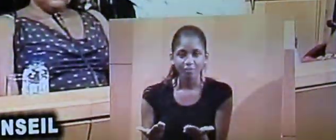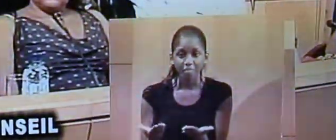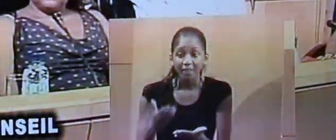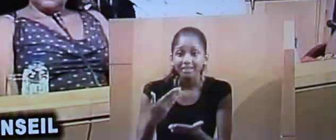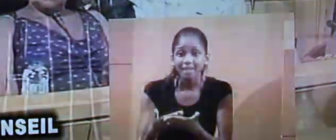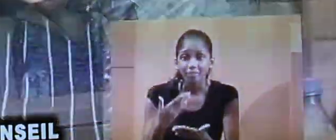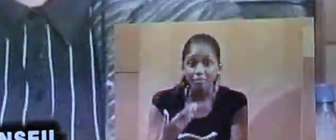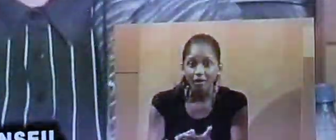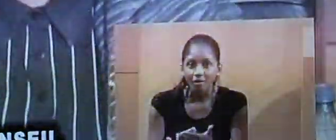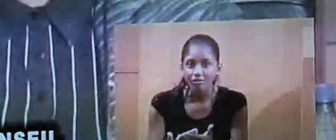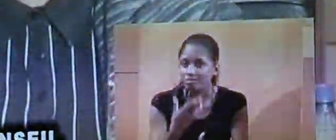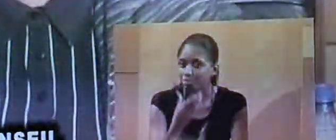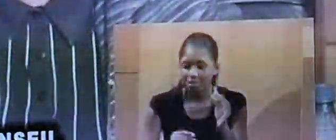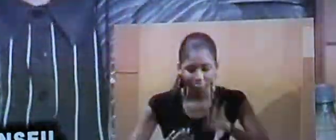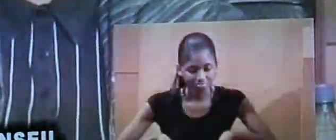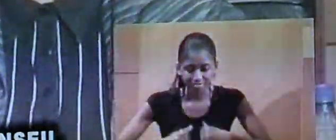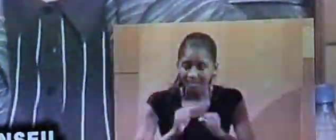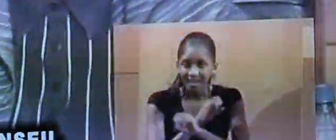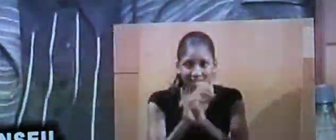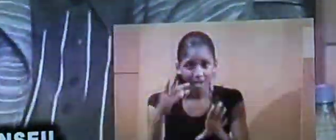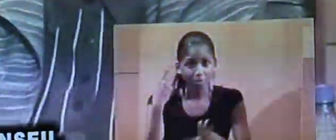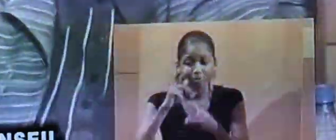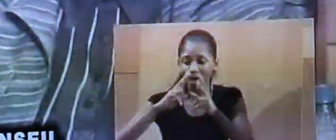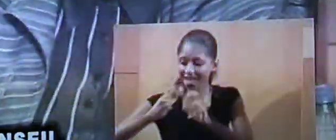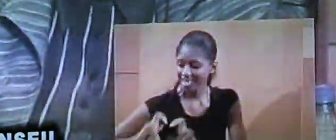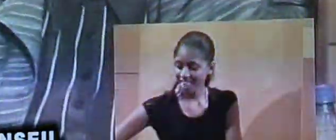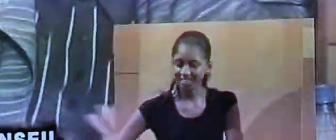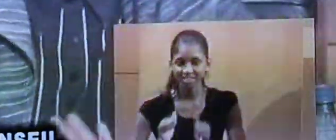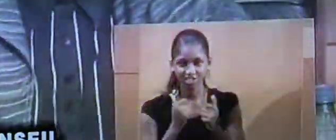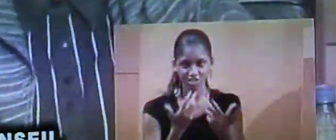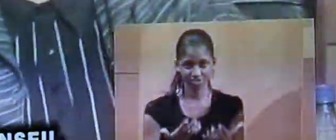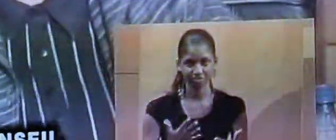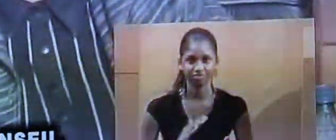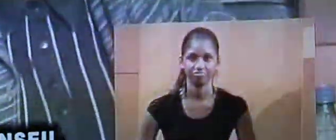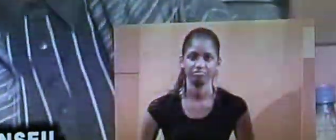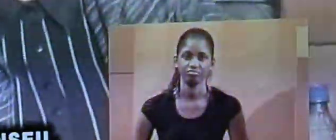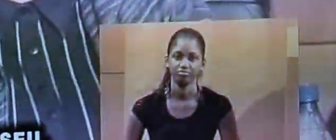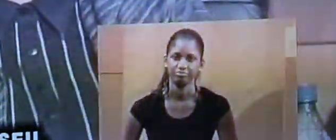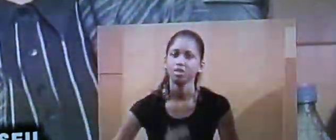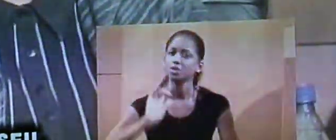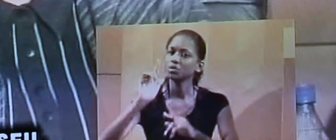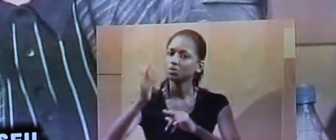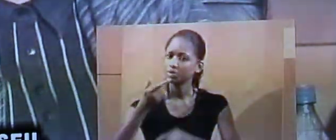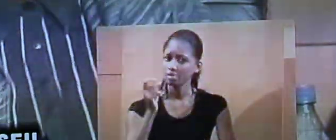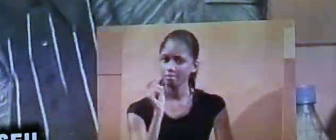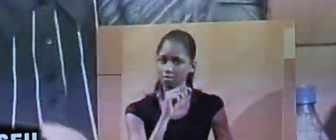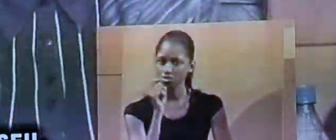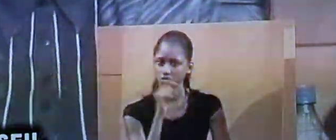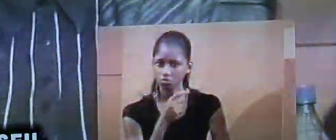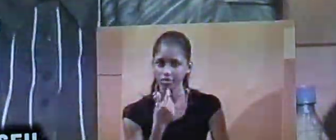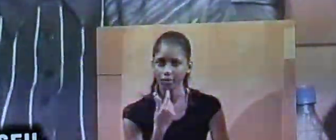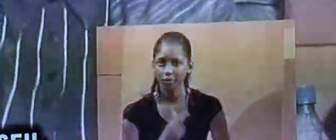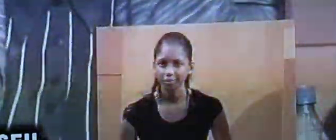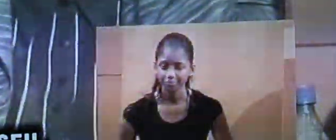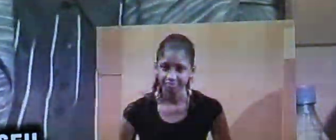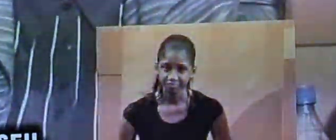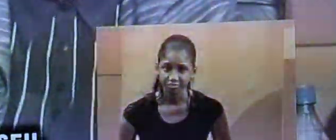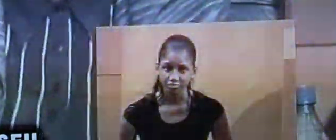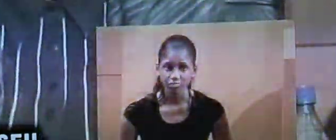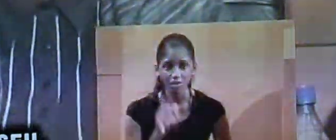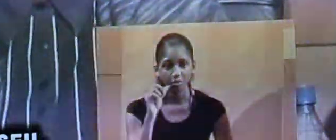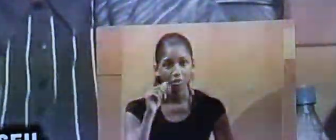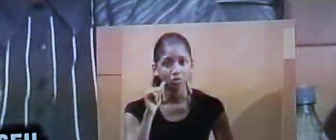incapacité manifeste à analyser des chiffres. Il y un deuxième mensonge. C'est que Fred